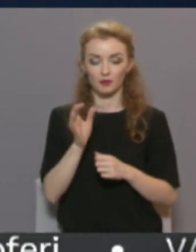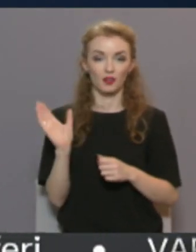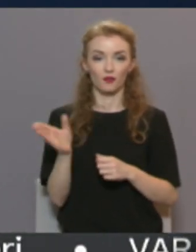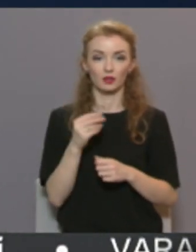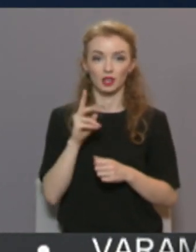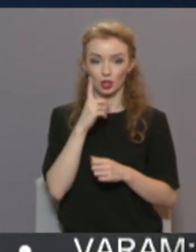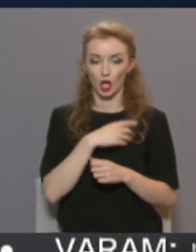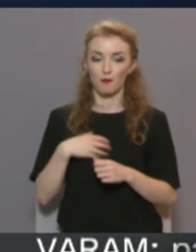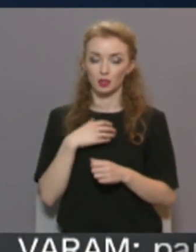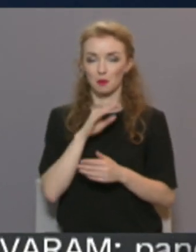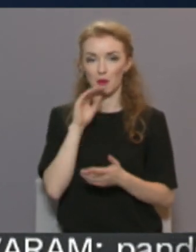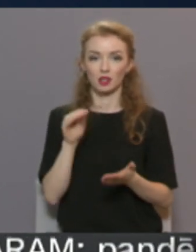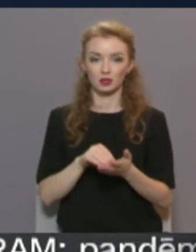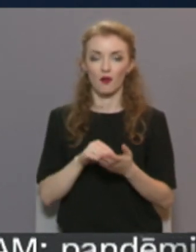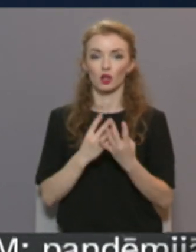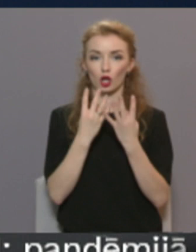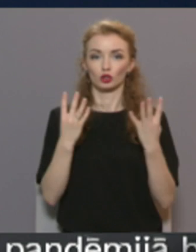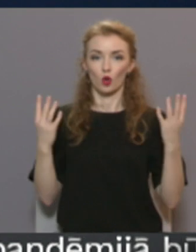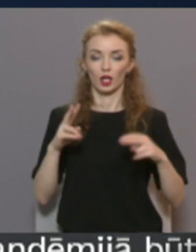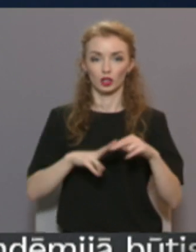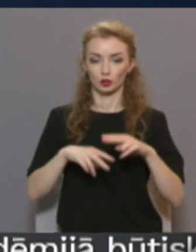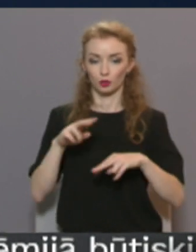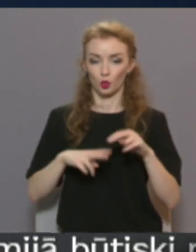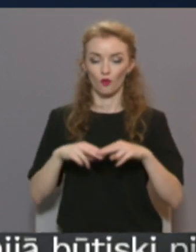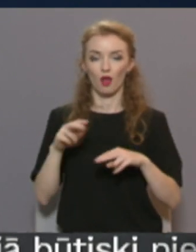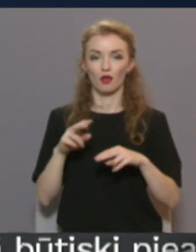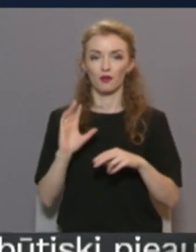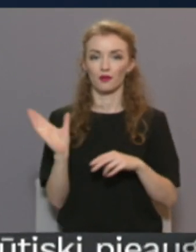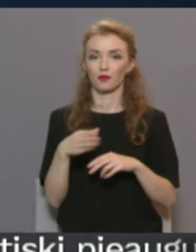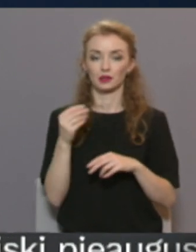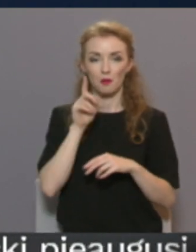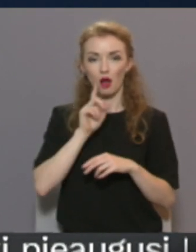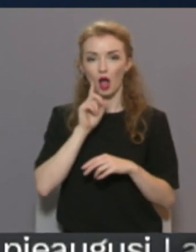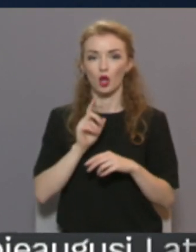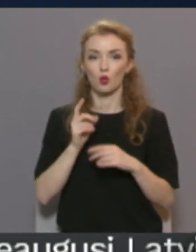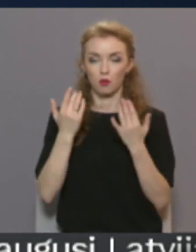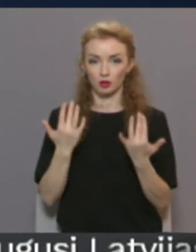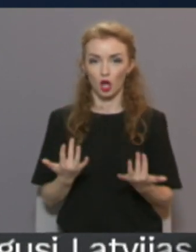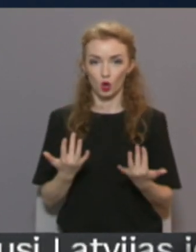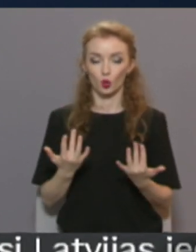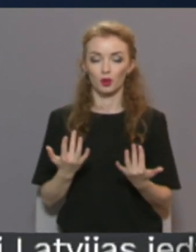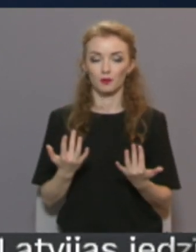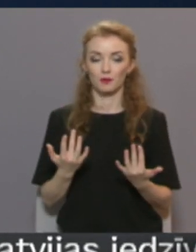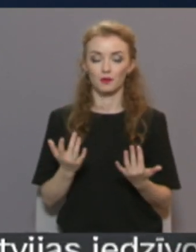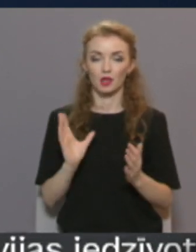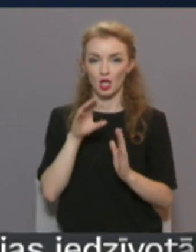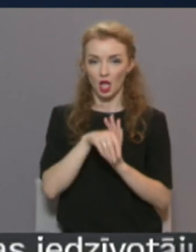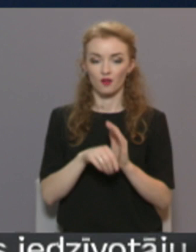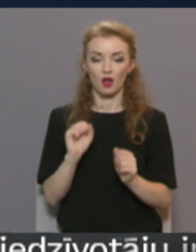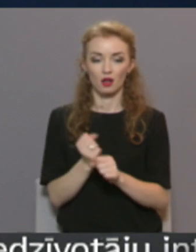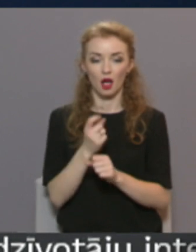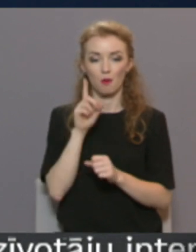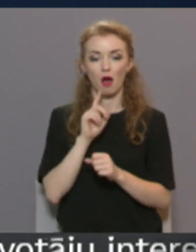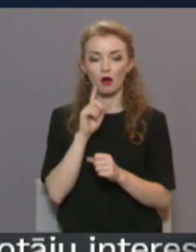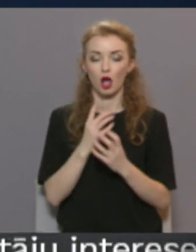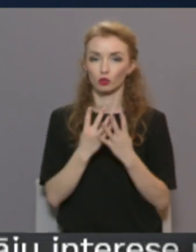nepieciešams pastāvīga žoga izbūvē. Tādā visi pagaidu pasākumi, kas ietver sevi gan pagaidu